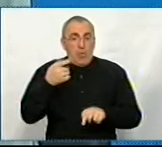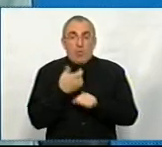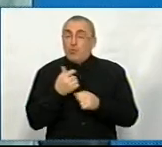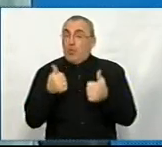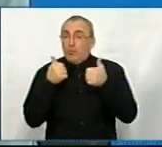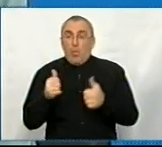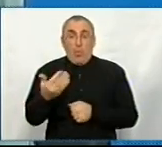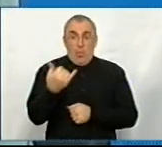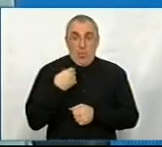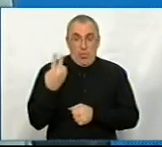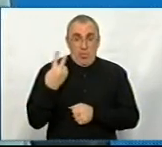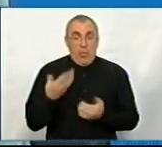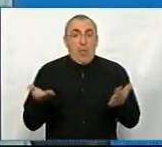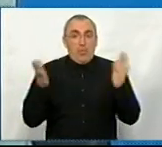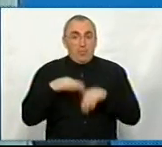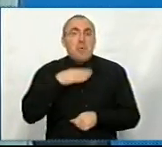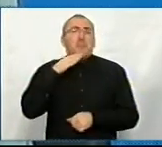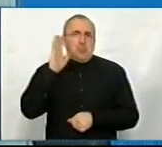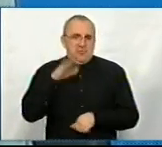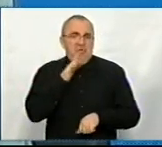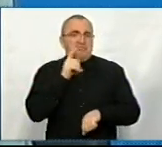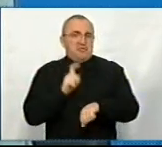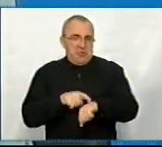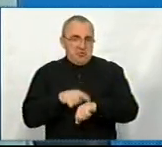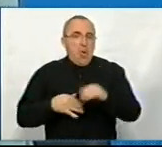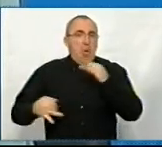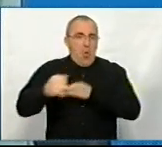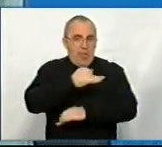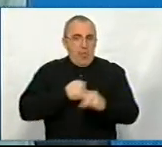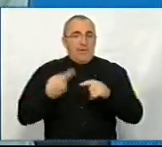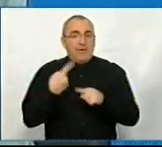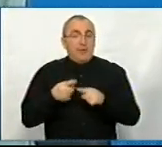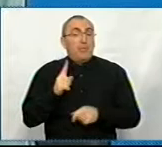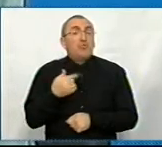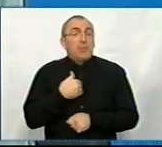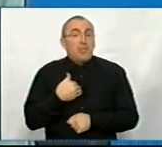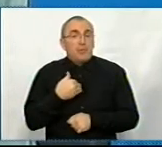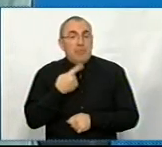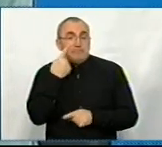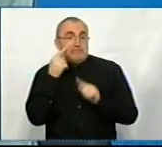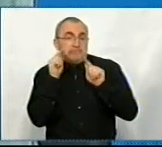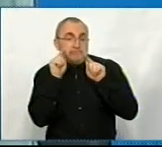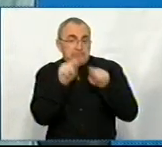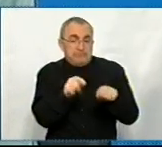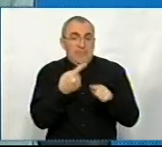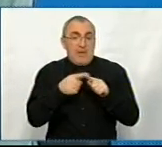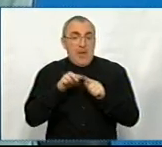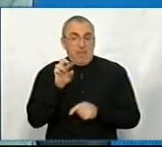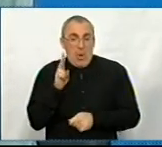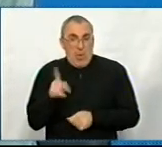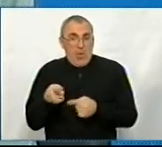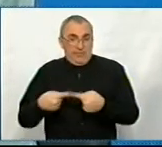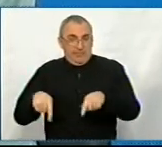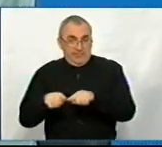добре, що у нас з вами залишається достатньо часу обговорити це. Чому я б хотіла зробити акцент саме на цей блок? Тому що